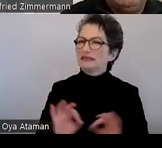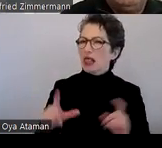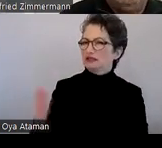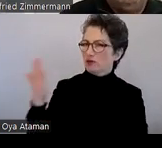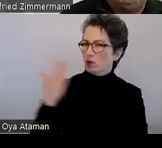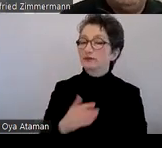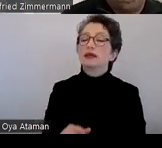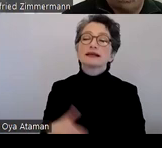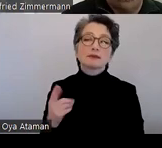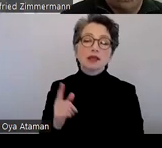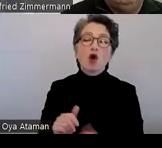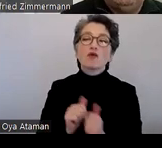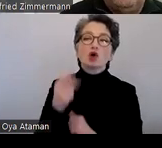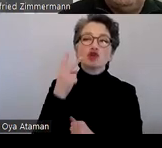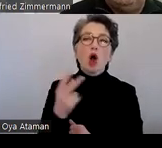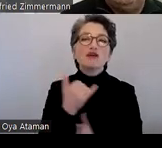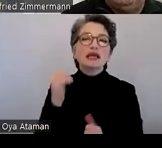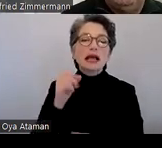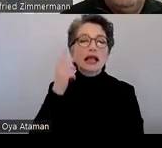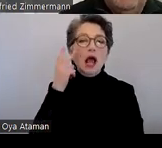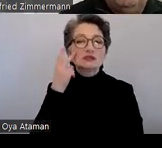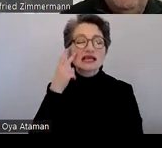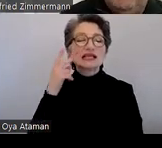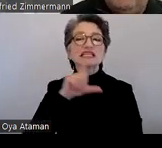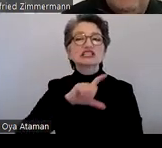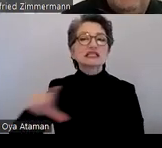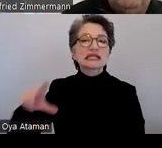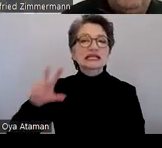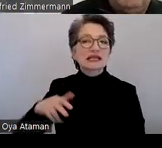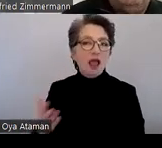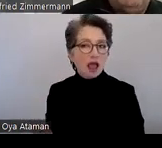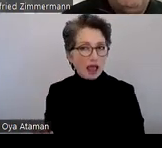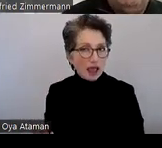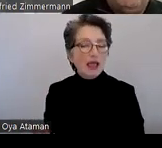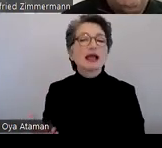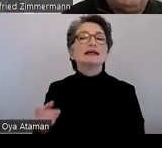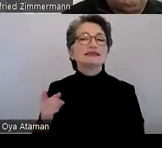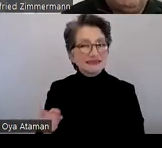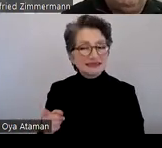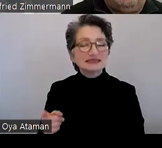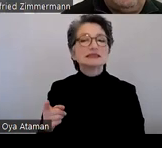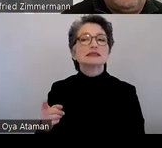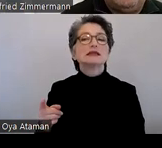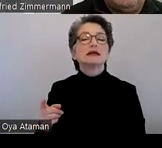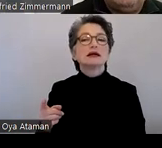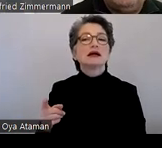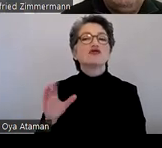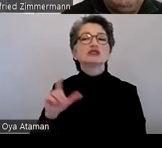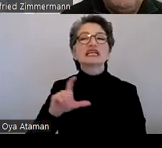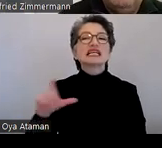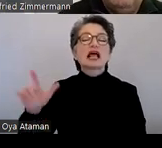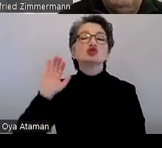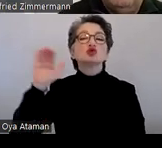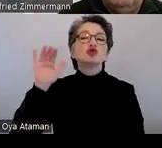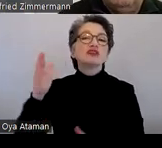Screenreader-Vorschau, das auf eventuelle Probleme hinweist für Screenreader.